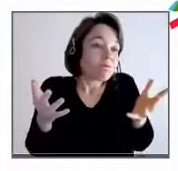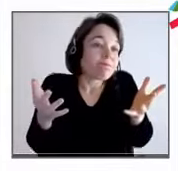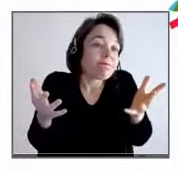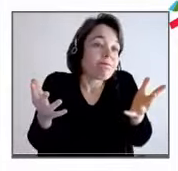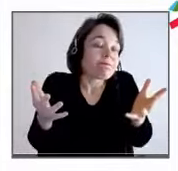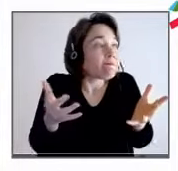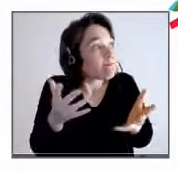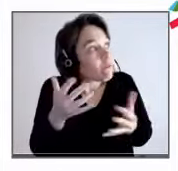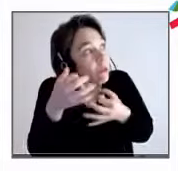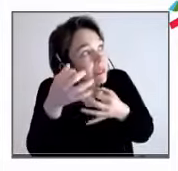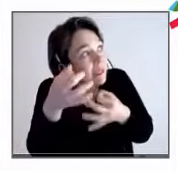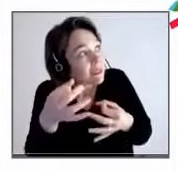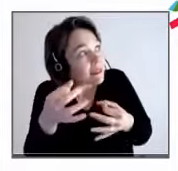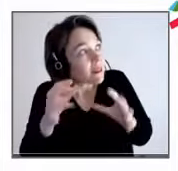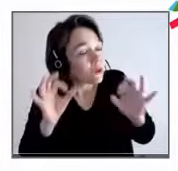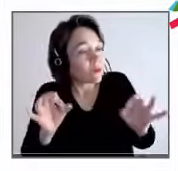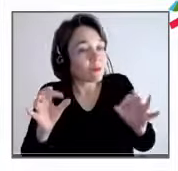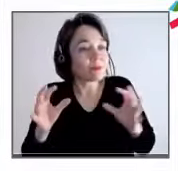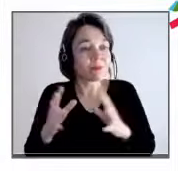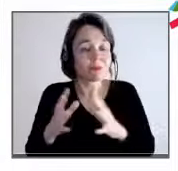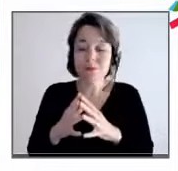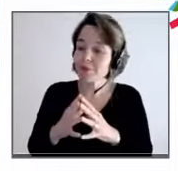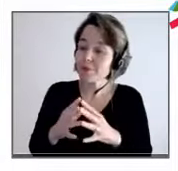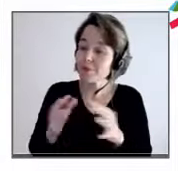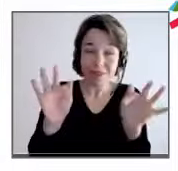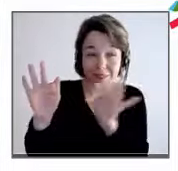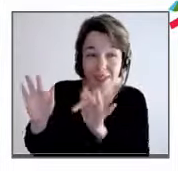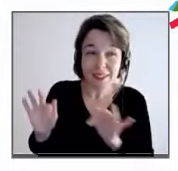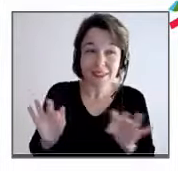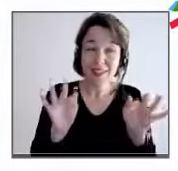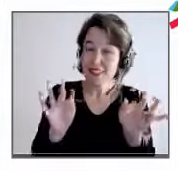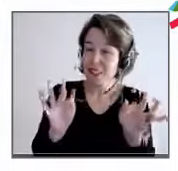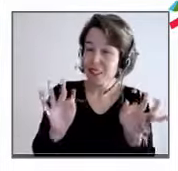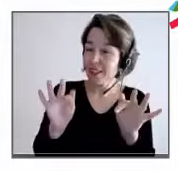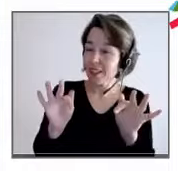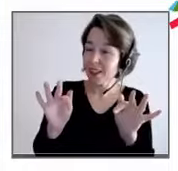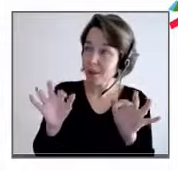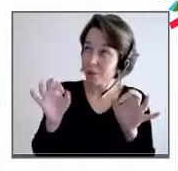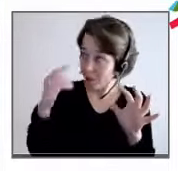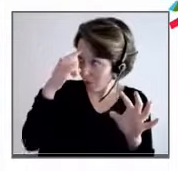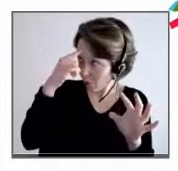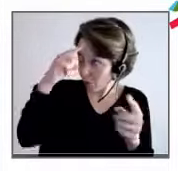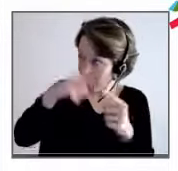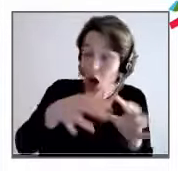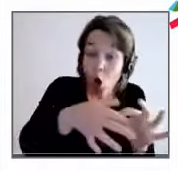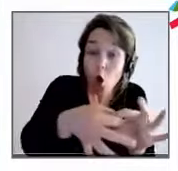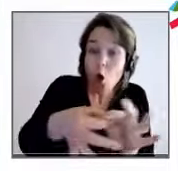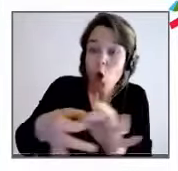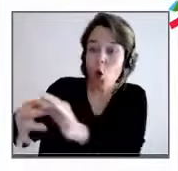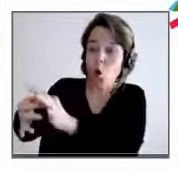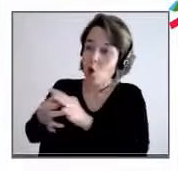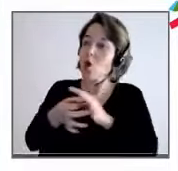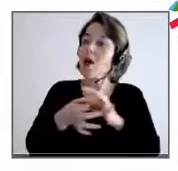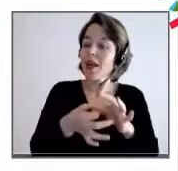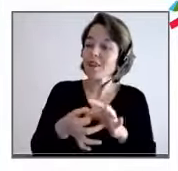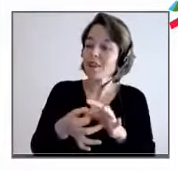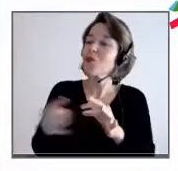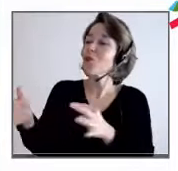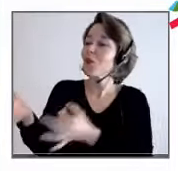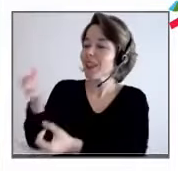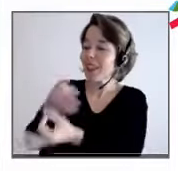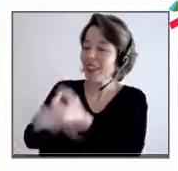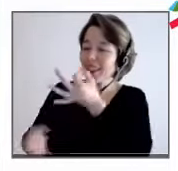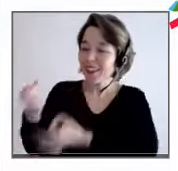appel, évidemment, cette fraternité à la notion de collectif. Vous dites que c'est souvent, pour reprendre un peu